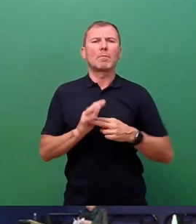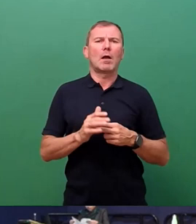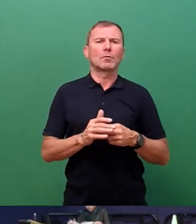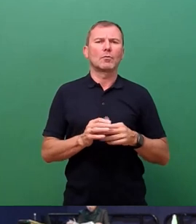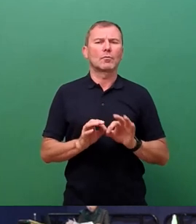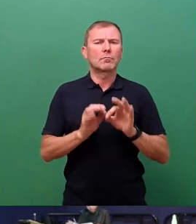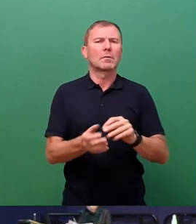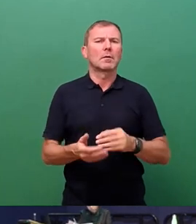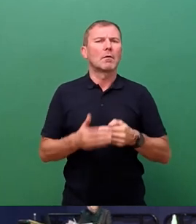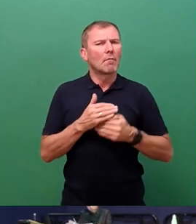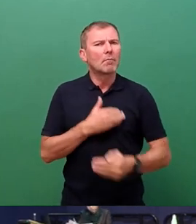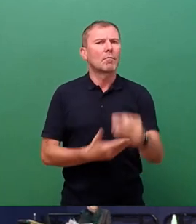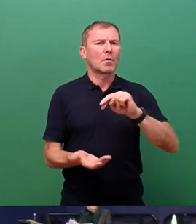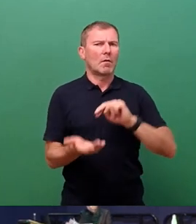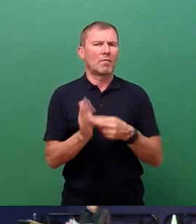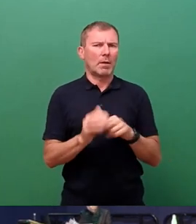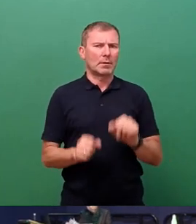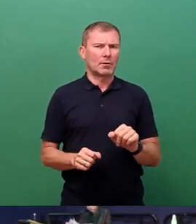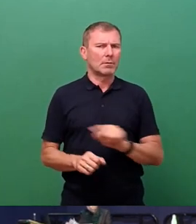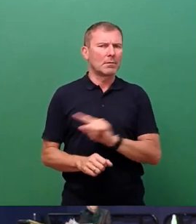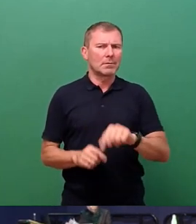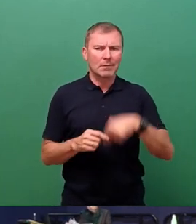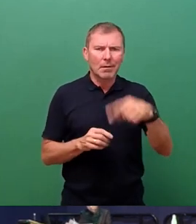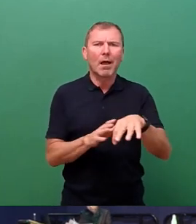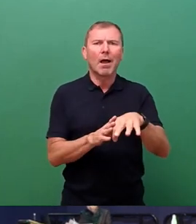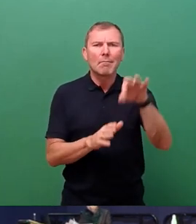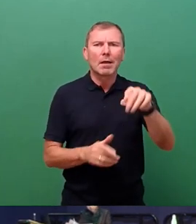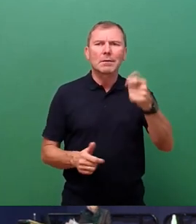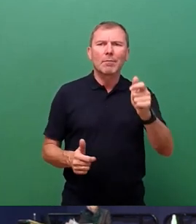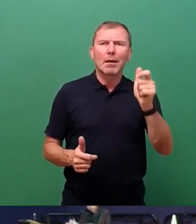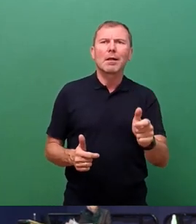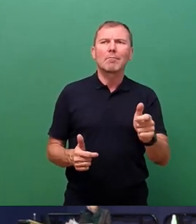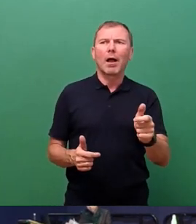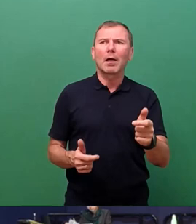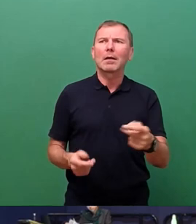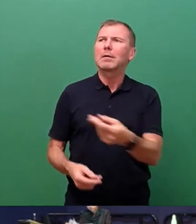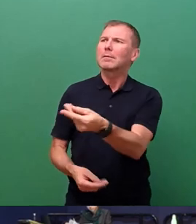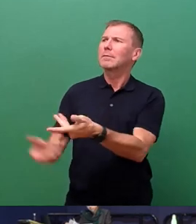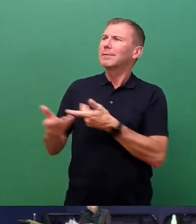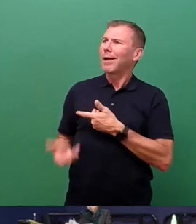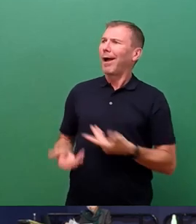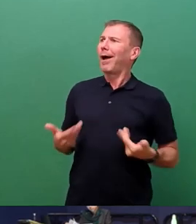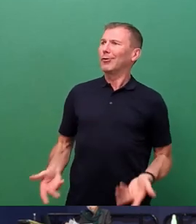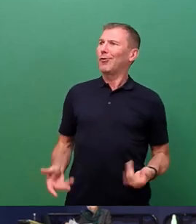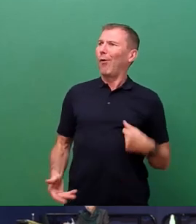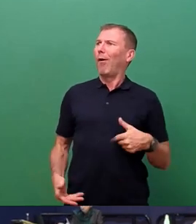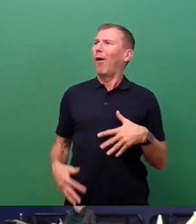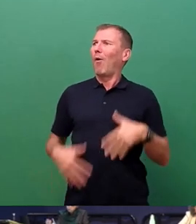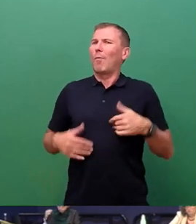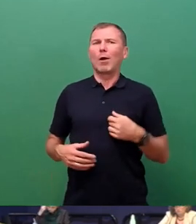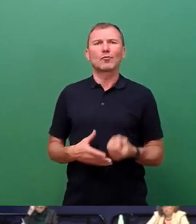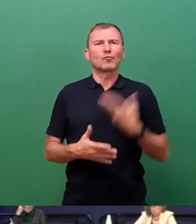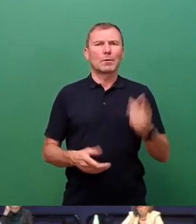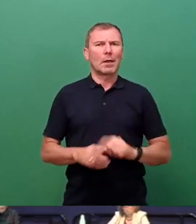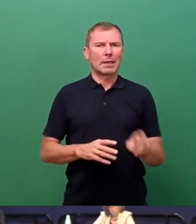können und dann nicht erst, sage ich mal, im März, April, Mai, nächsten Junis, wenn die Planungen eigentlich schon gelaufen sind, sollten dann böse Überraschungen bekommen. Ich würde